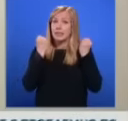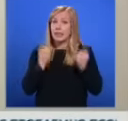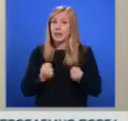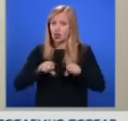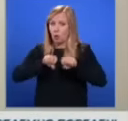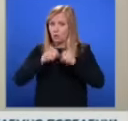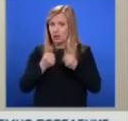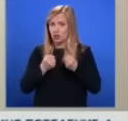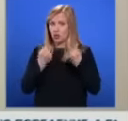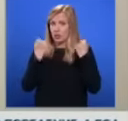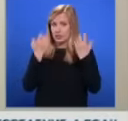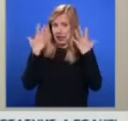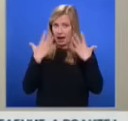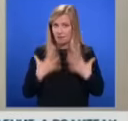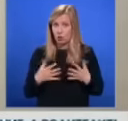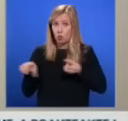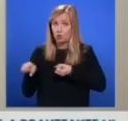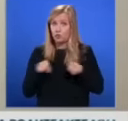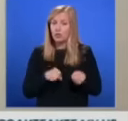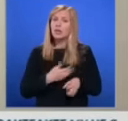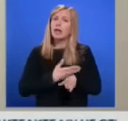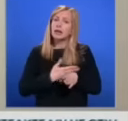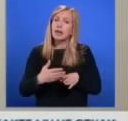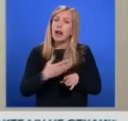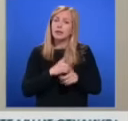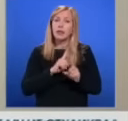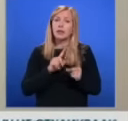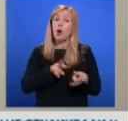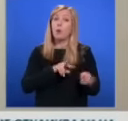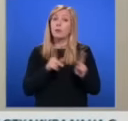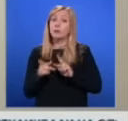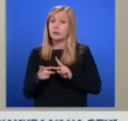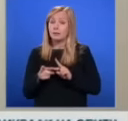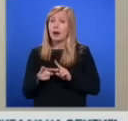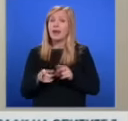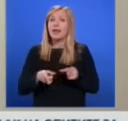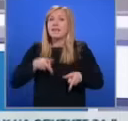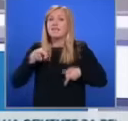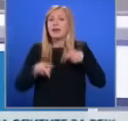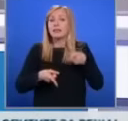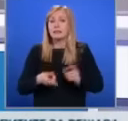увреждания на здравето, които водят до трайна и необратима инвалидизация.